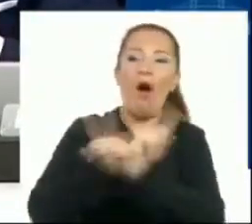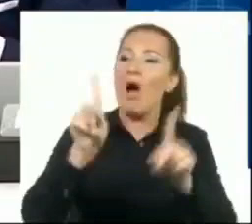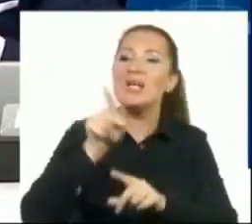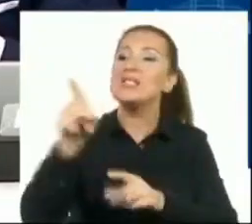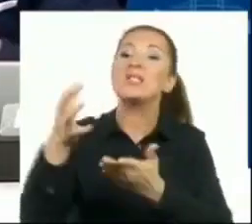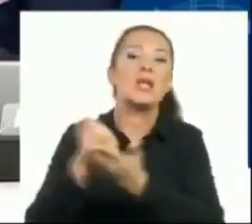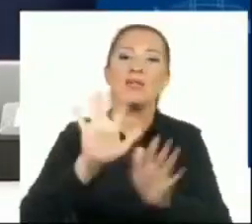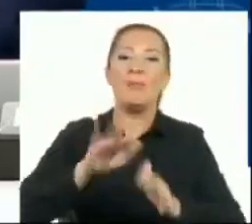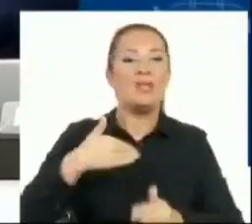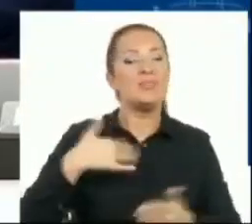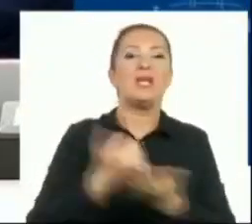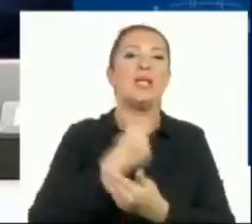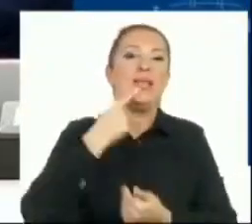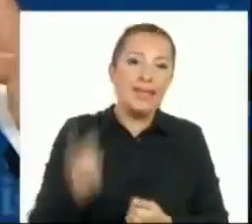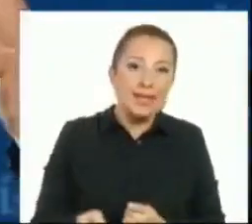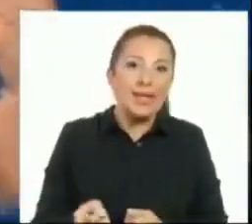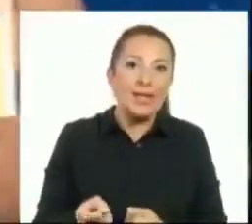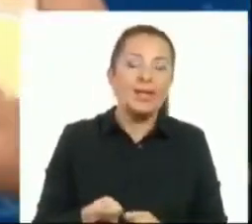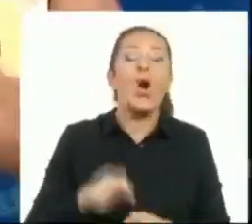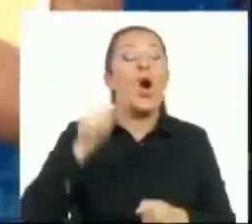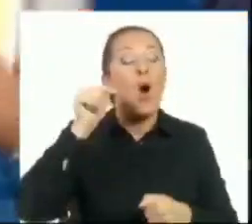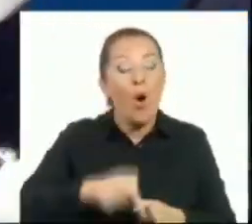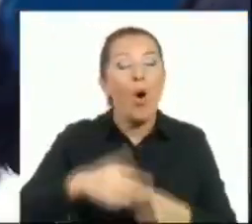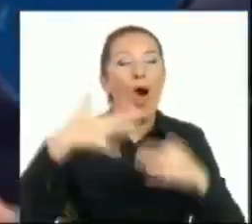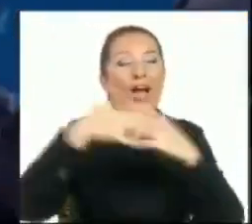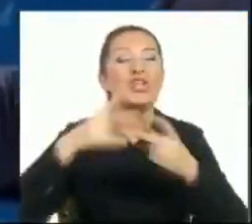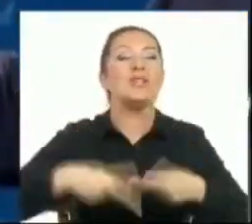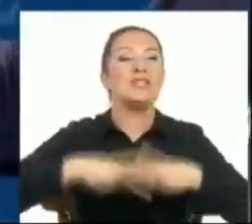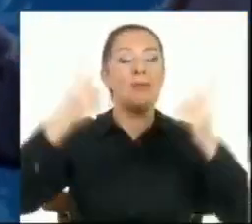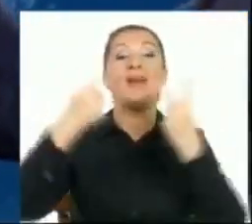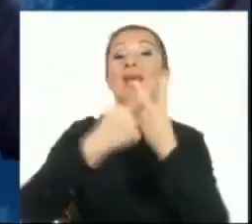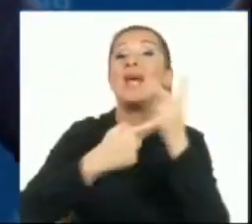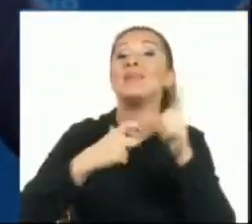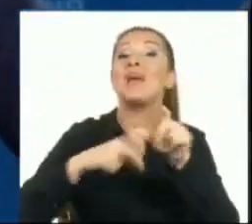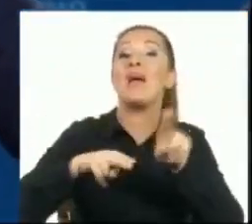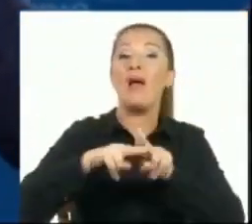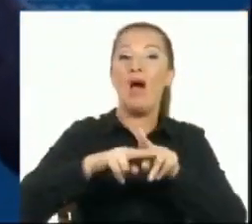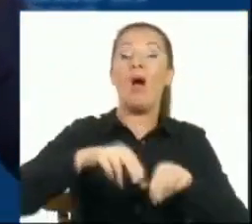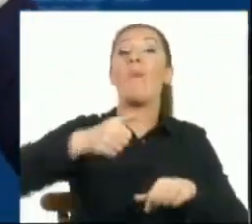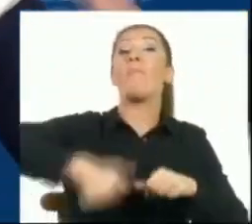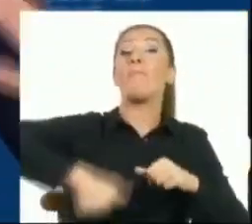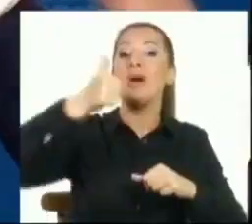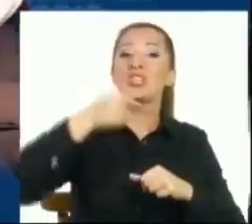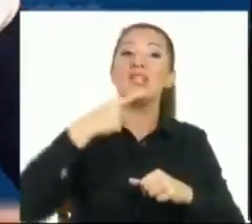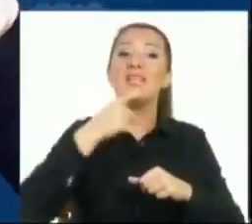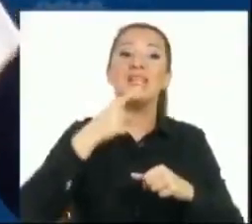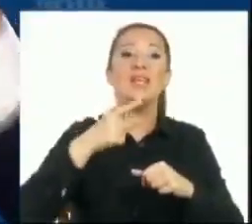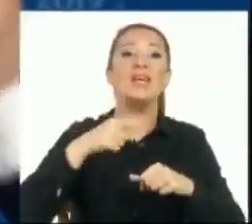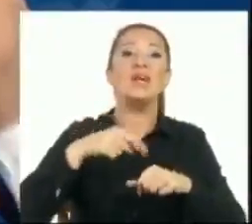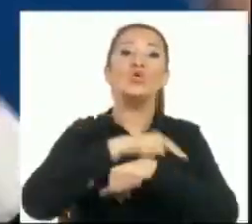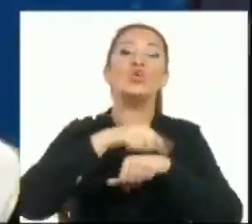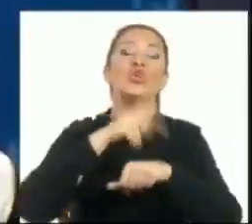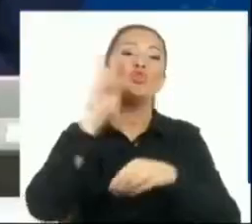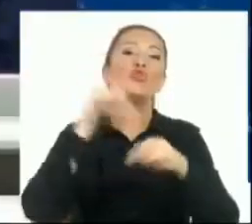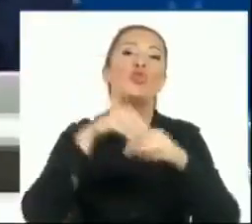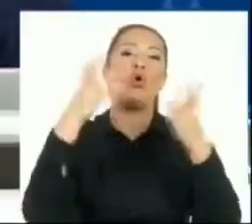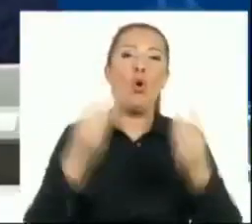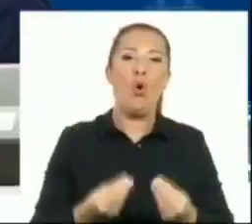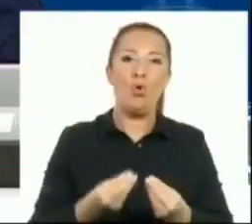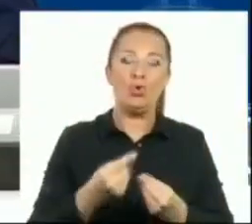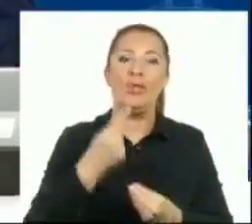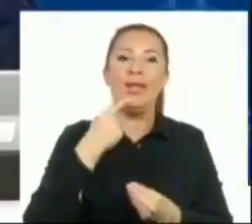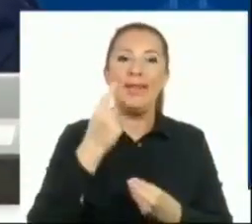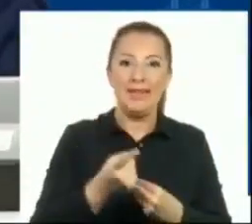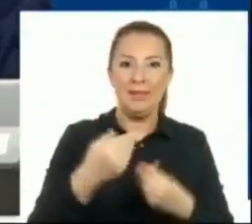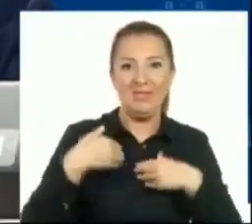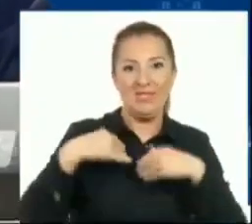biz seçimi kazandık. Ve o günün sabahında YSK Başkanı süreci sona erdiren açıklamasını yaptı bizi teyit